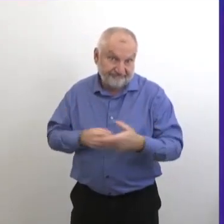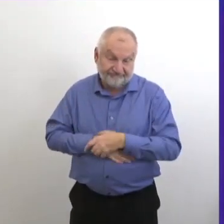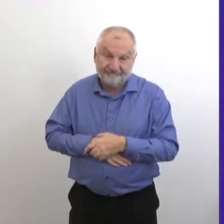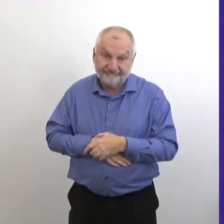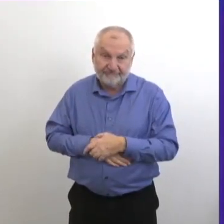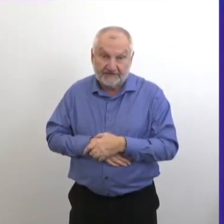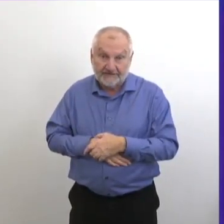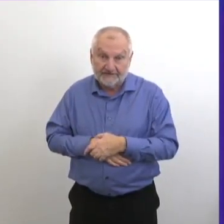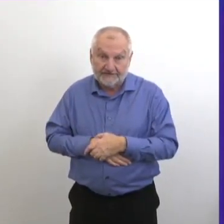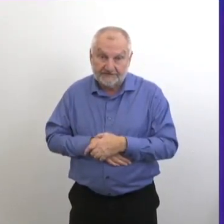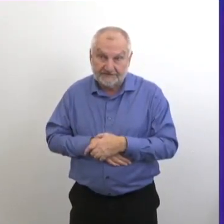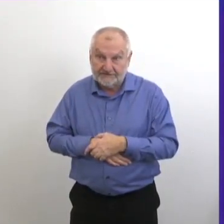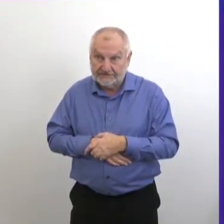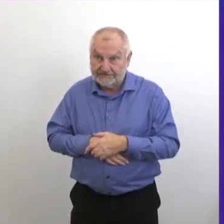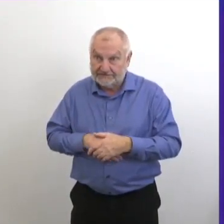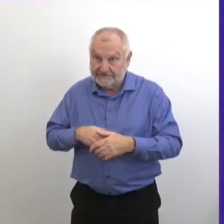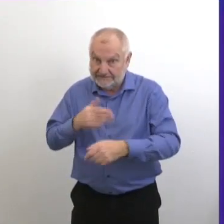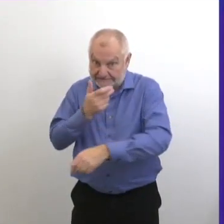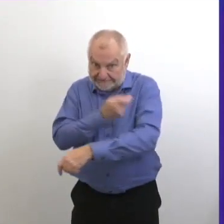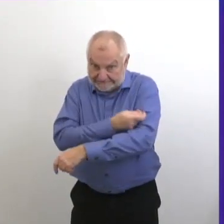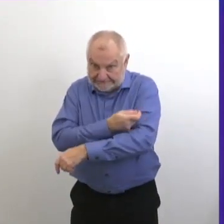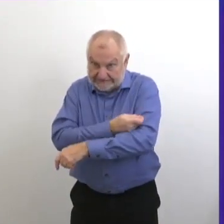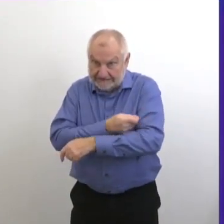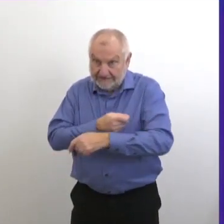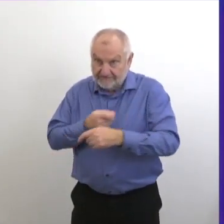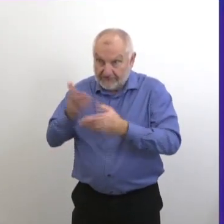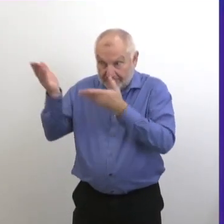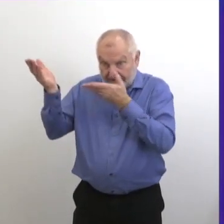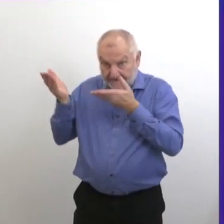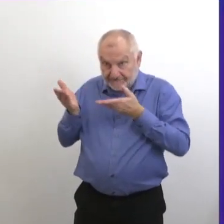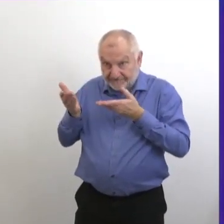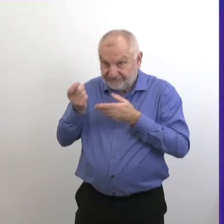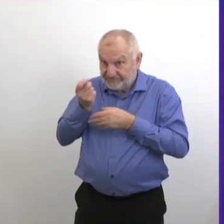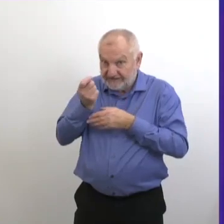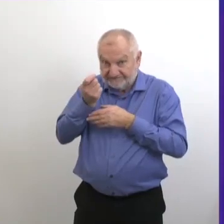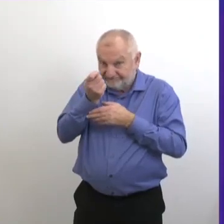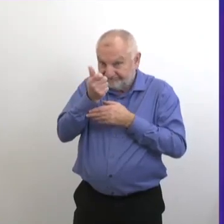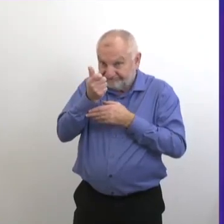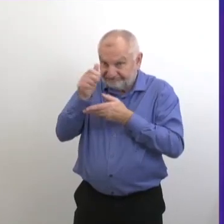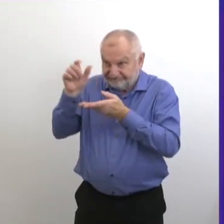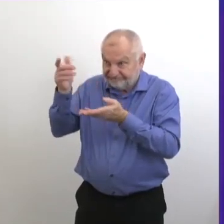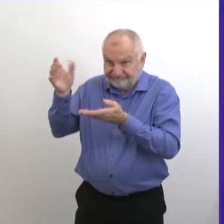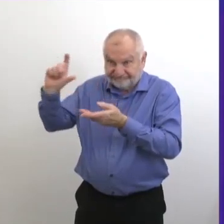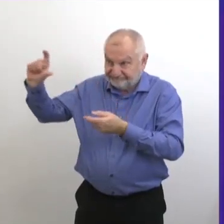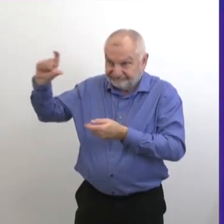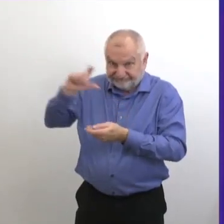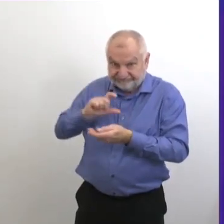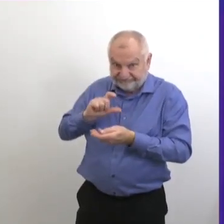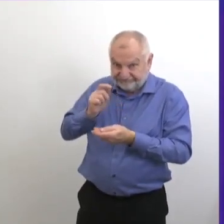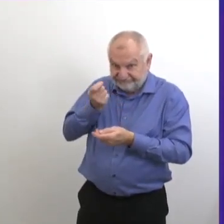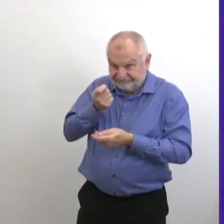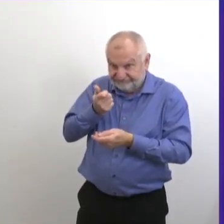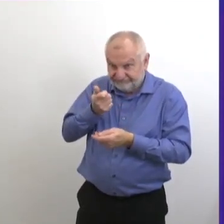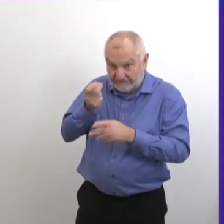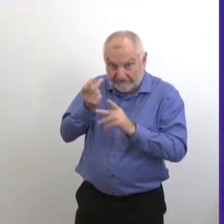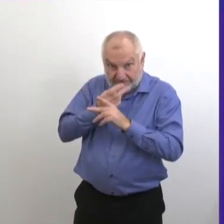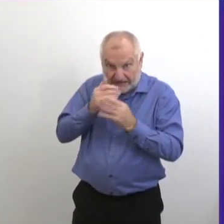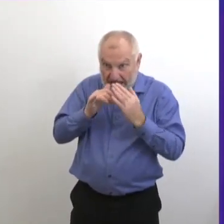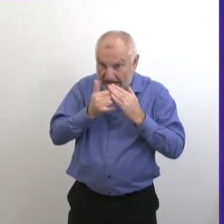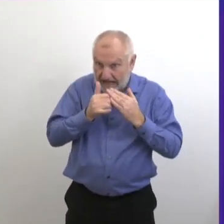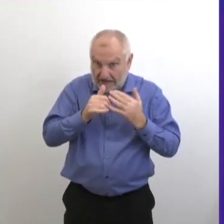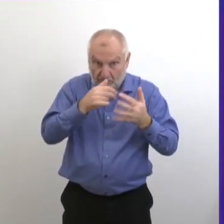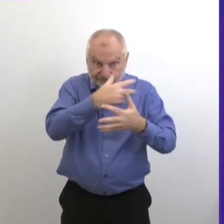Nous savons que nous allons avoir très peu de ressources au départ, donc il nous faut finaliser la liste de priorités.